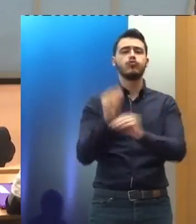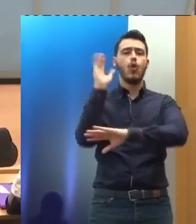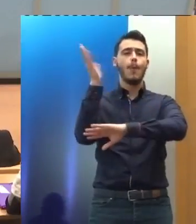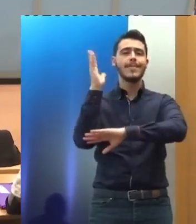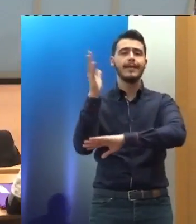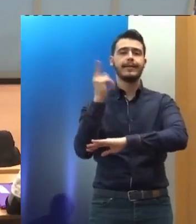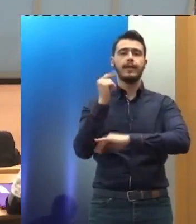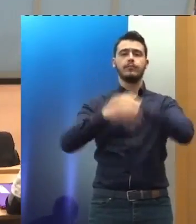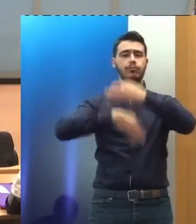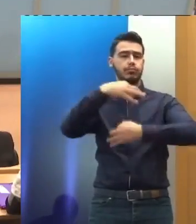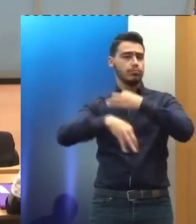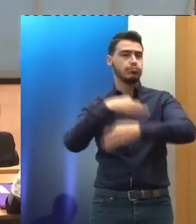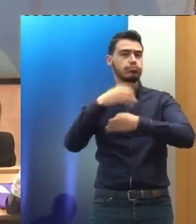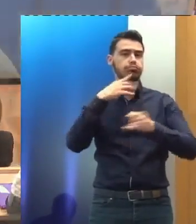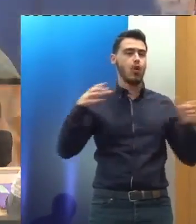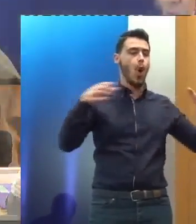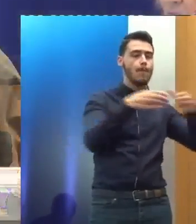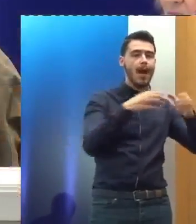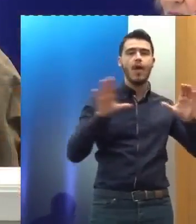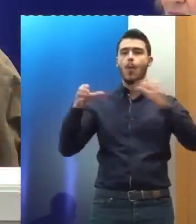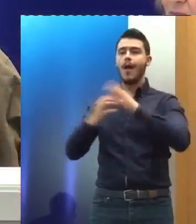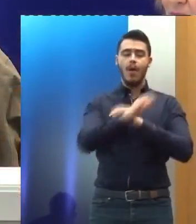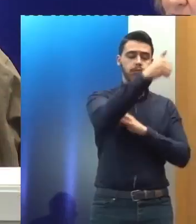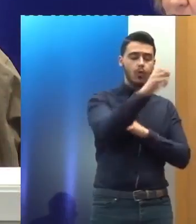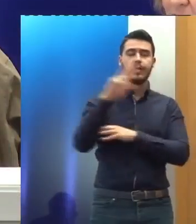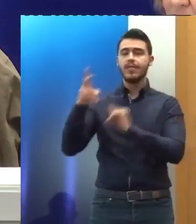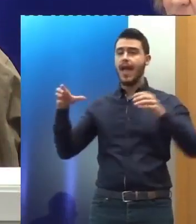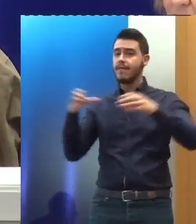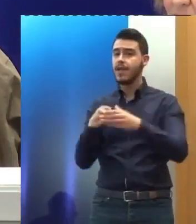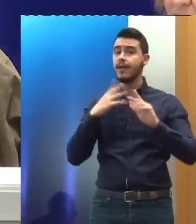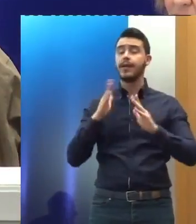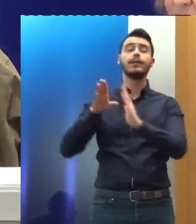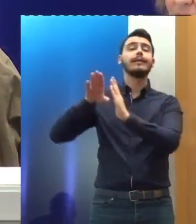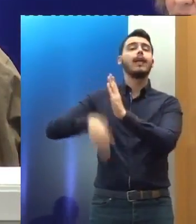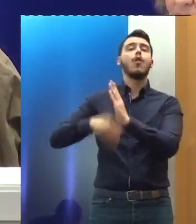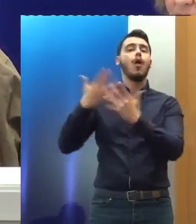δοθεί ευκαιρία δεχομένως και για μερικές ερωτήσεις, παρατηρήσεις,